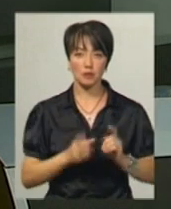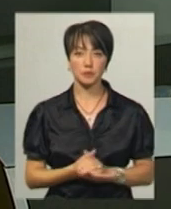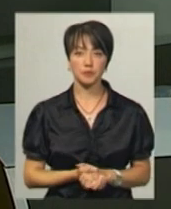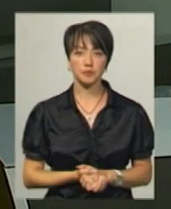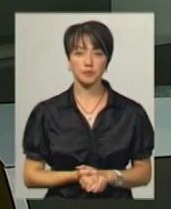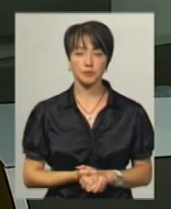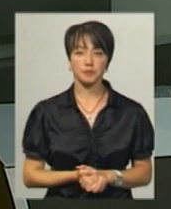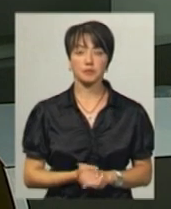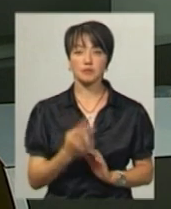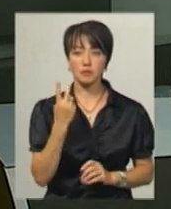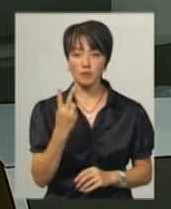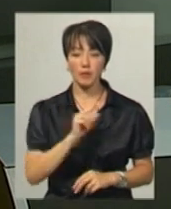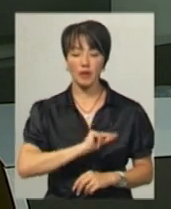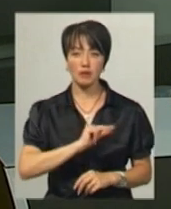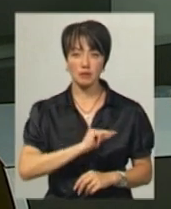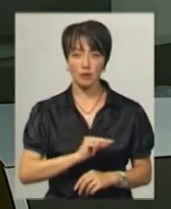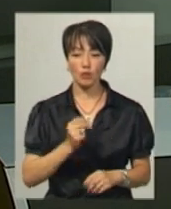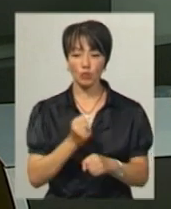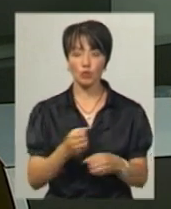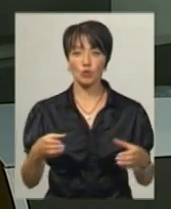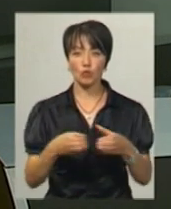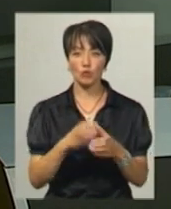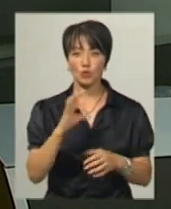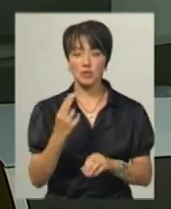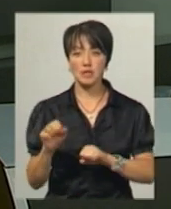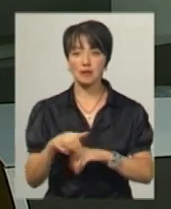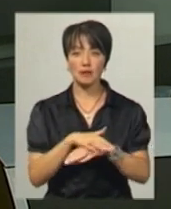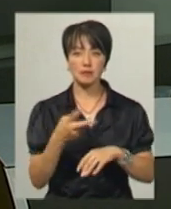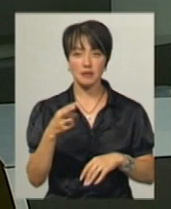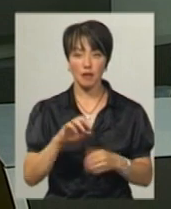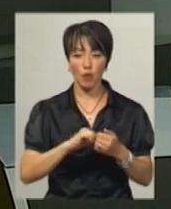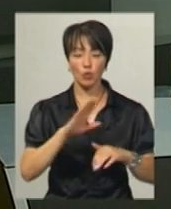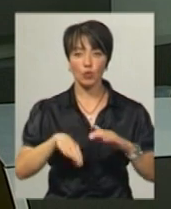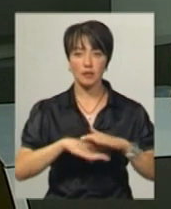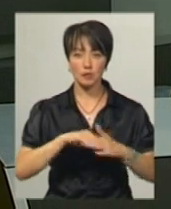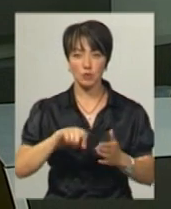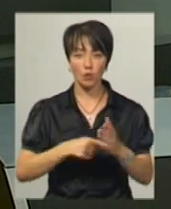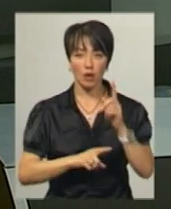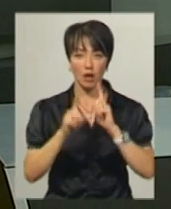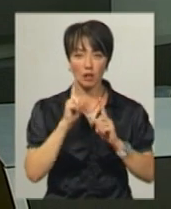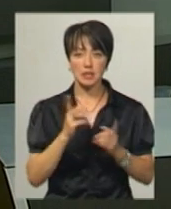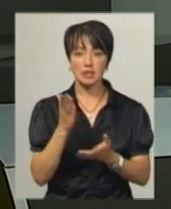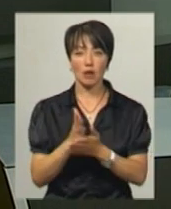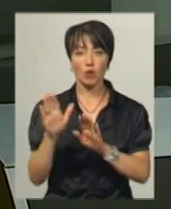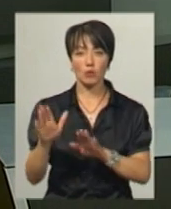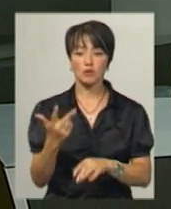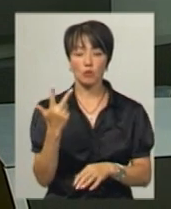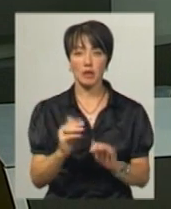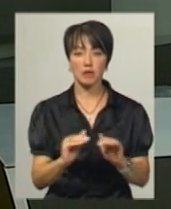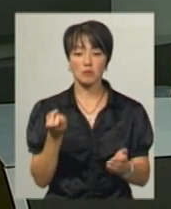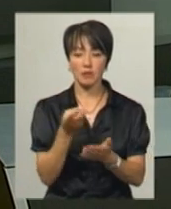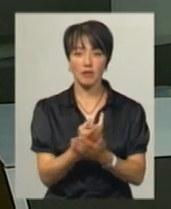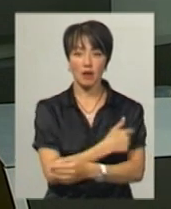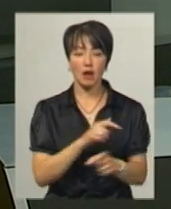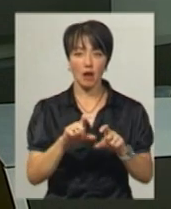Позенюк. Двоє працівників з робочої групи соціального захисту населення Кам'янсь-Подільської міської ради знаходяться з трьома дітьми у